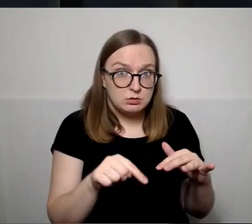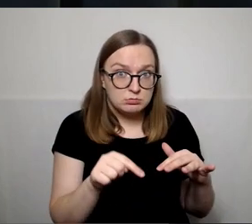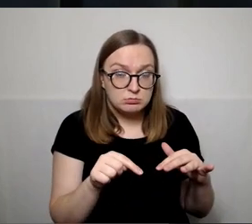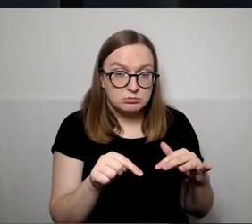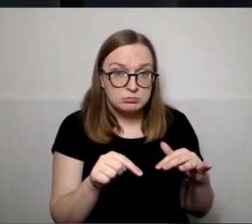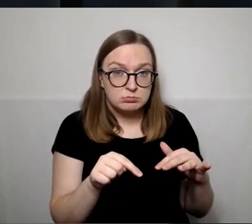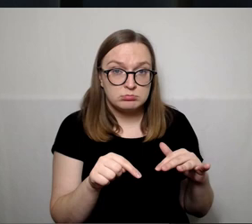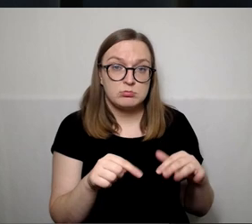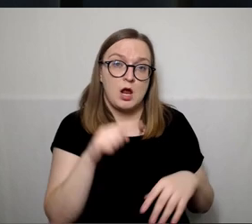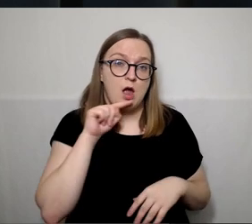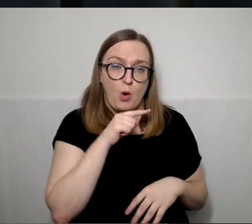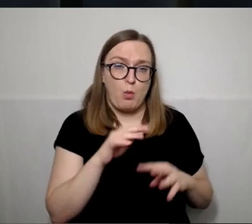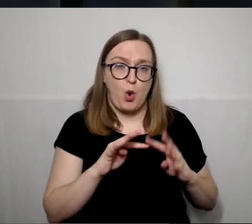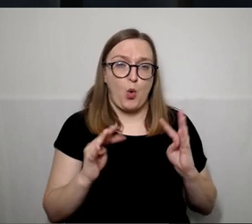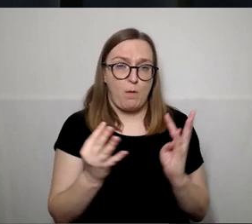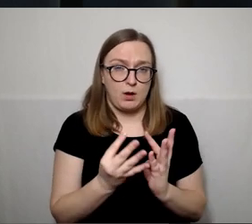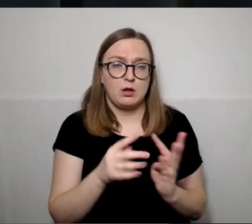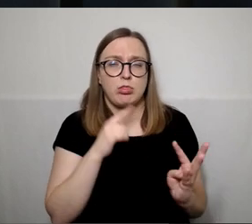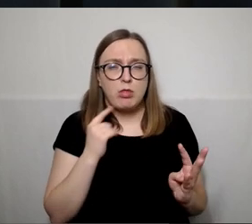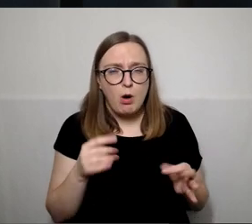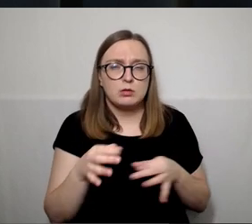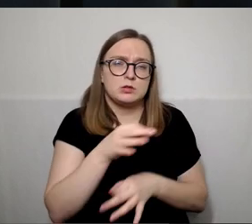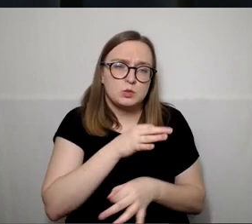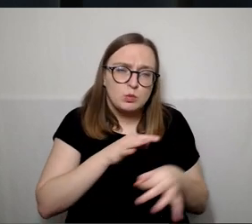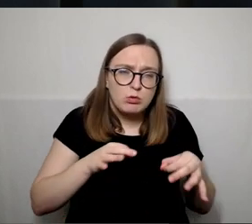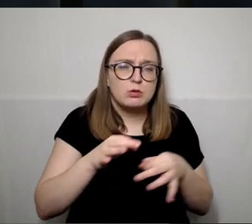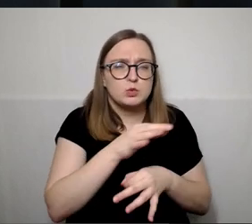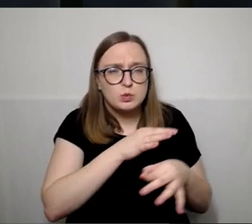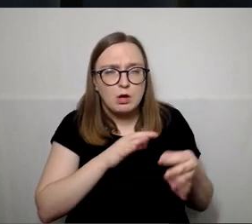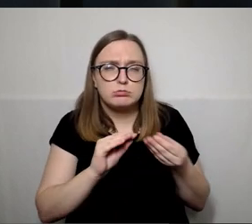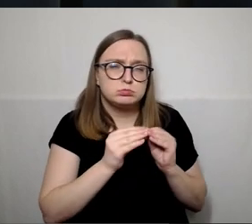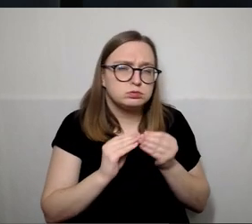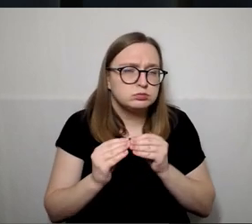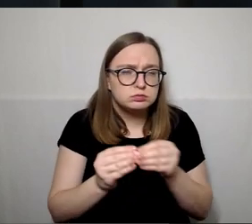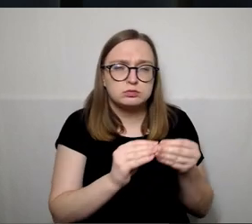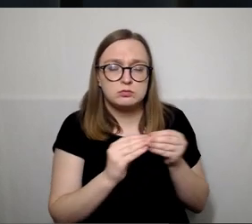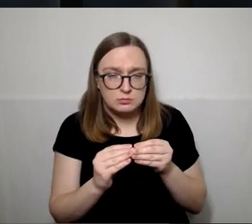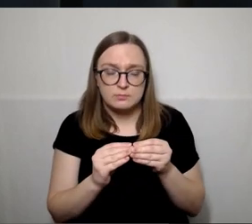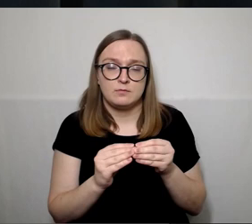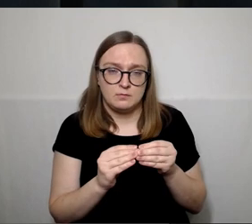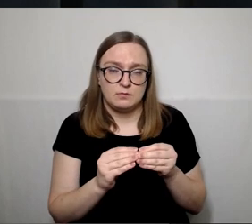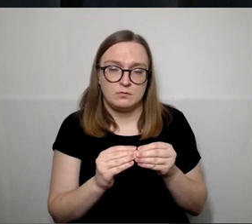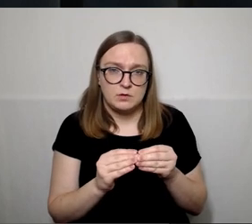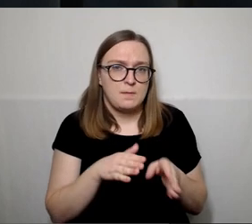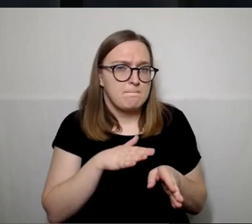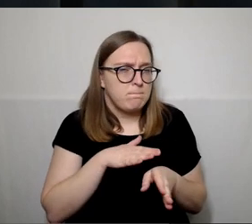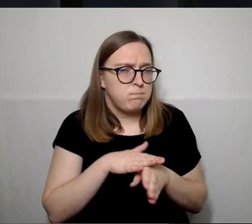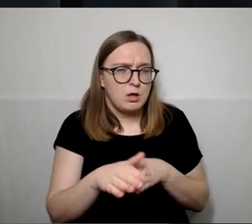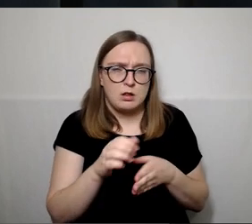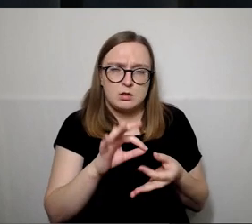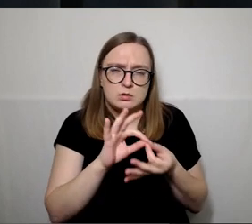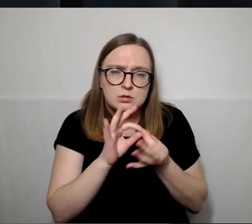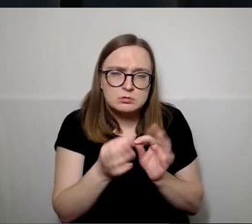ekonomikos komitetas labai daug diskutavom ir yra išdiskutuota pilnai, pilnumai.